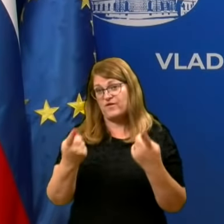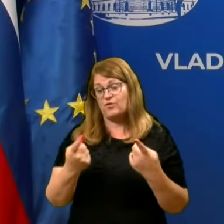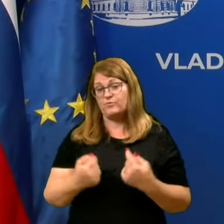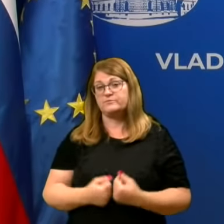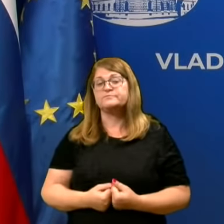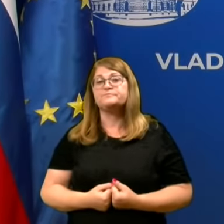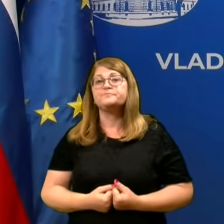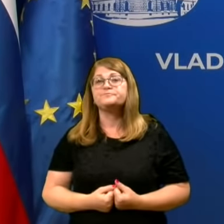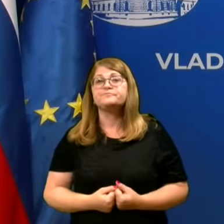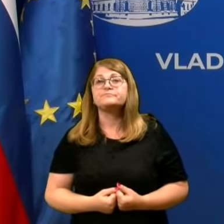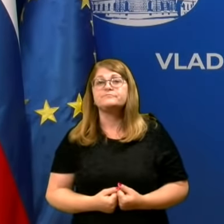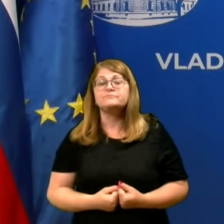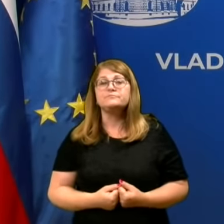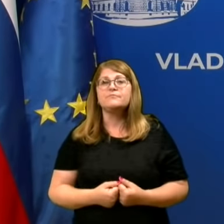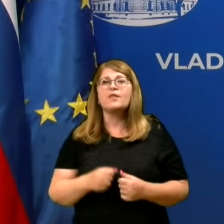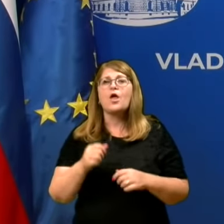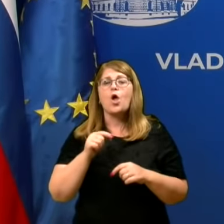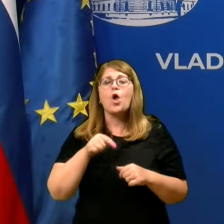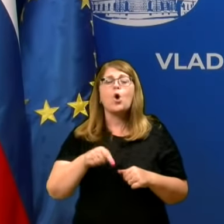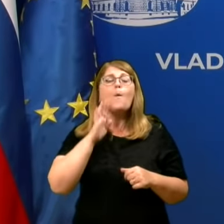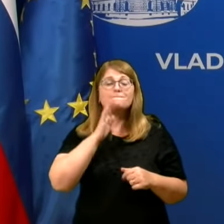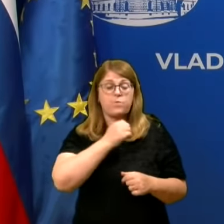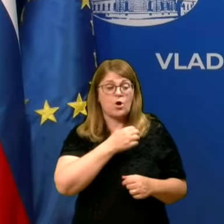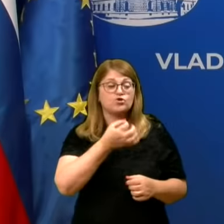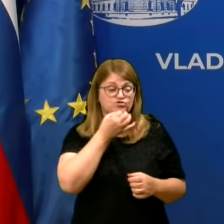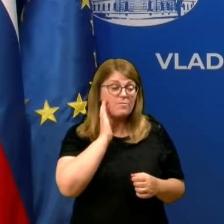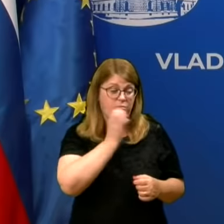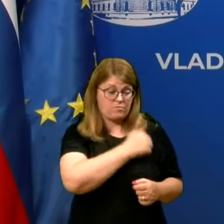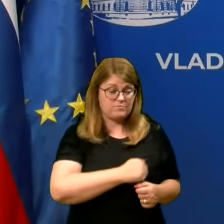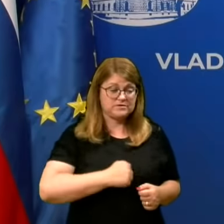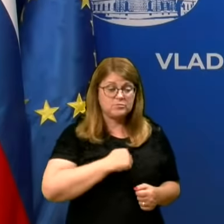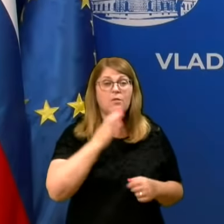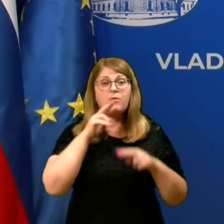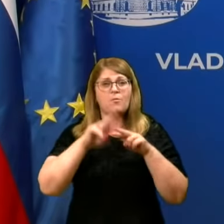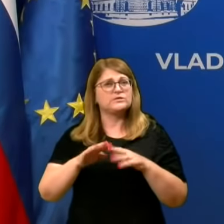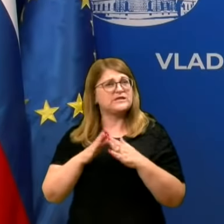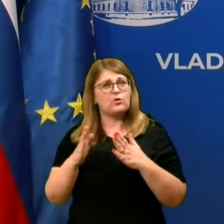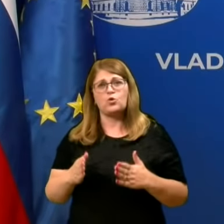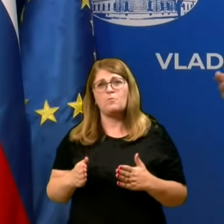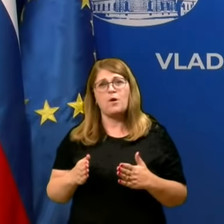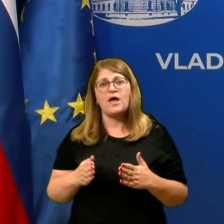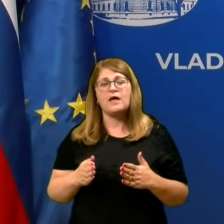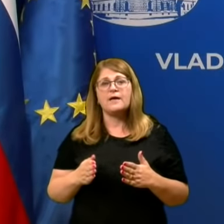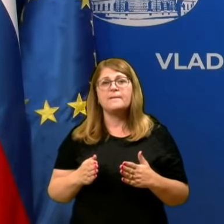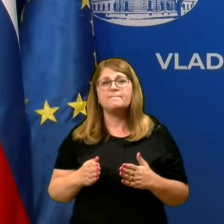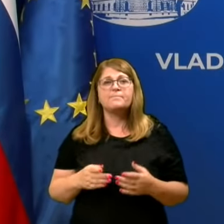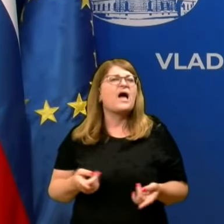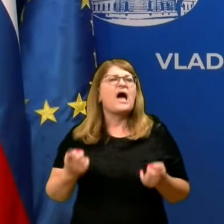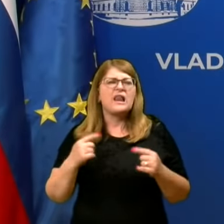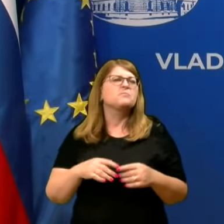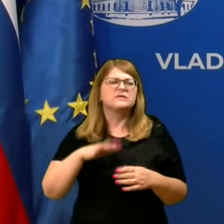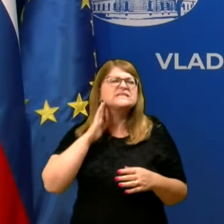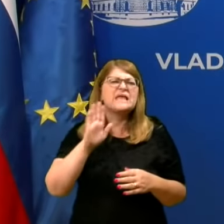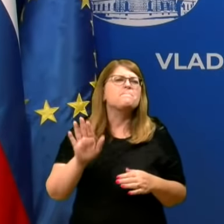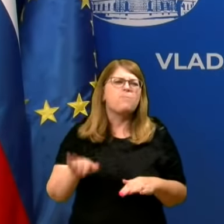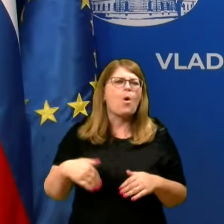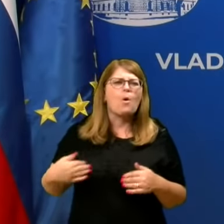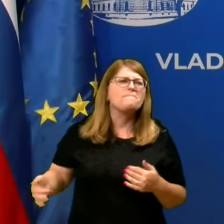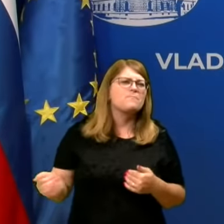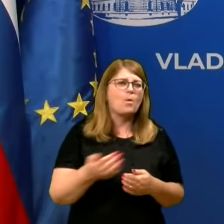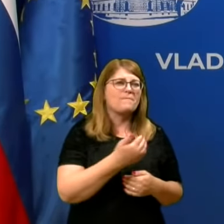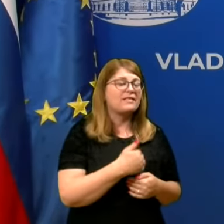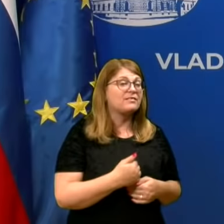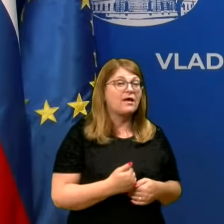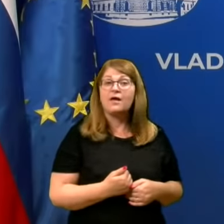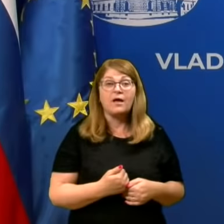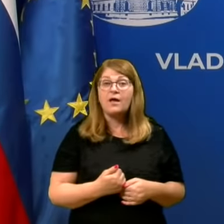In pravzaprav ima neko občutek, ko bom zbolj oziroma, če bom zbolj oziroma, oziroma, bom postal doma. Ali pa pravzaprav nekako bo že šlo to mimo mene. Ampak tudi doma